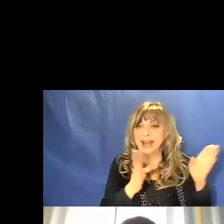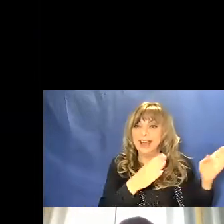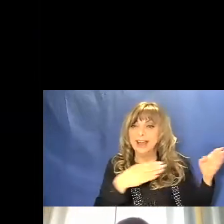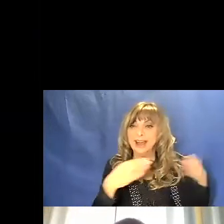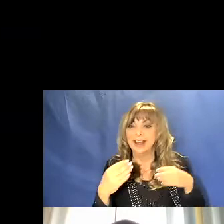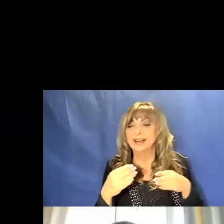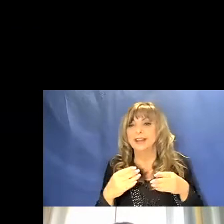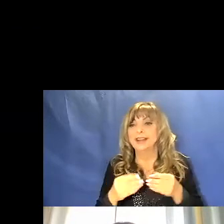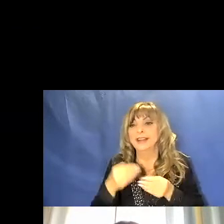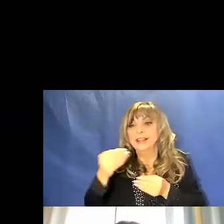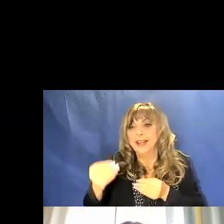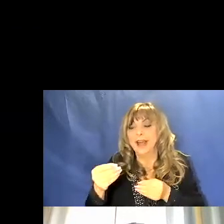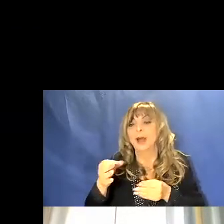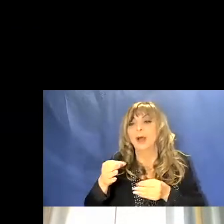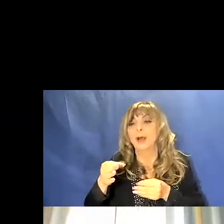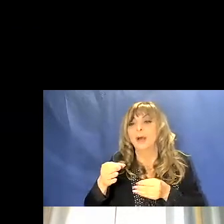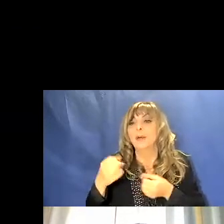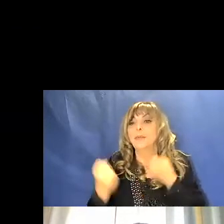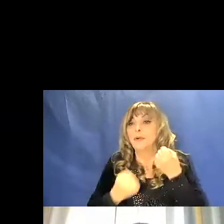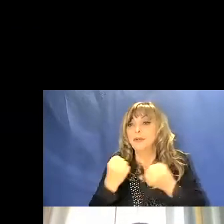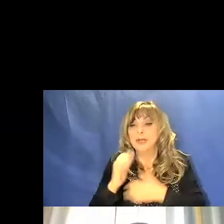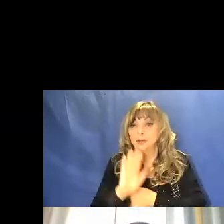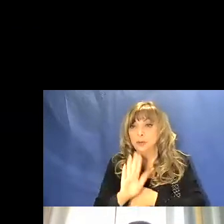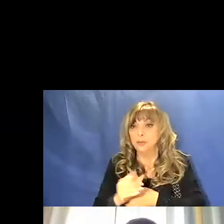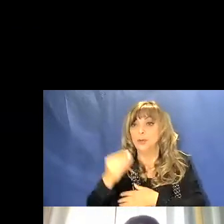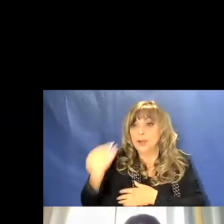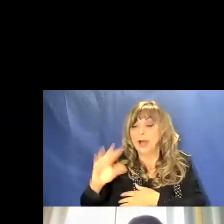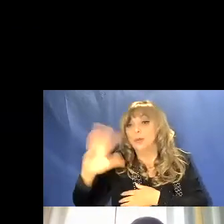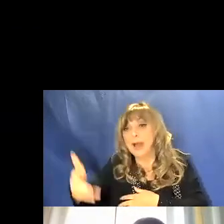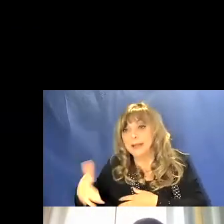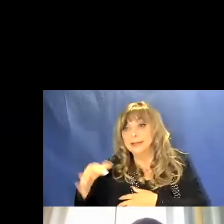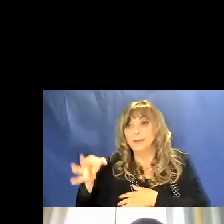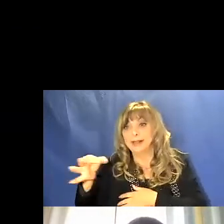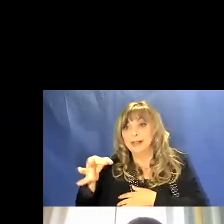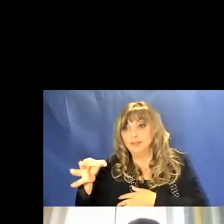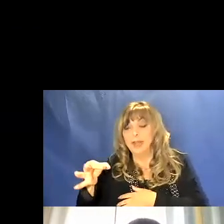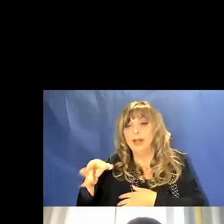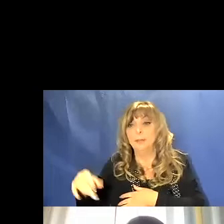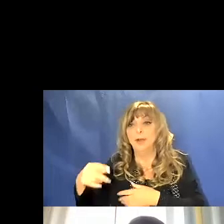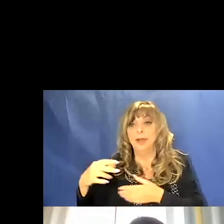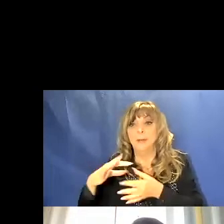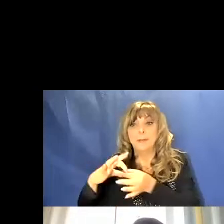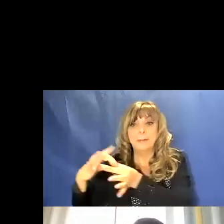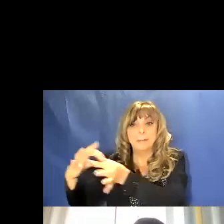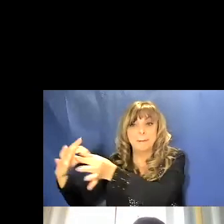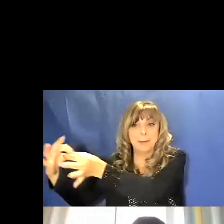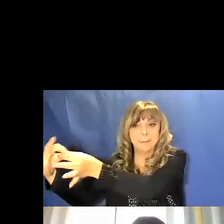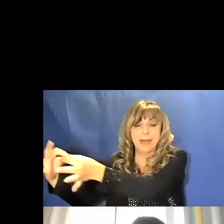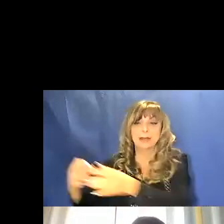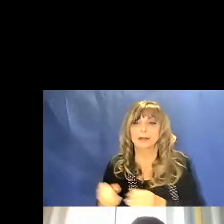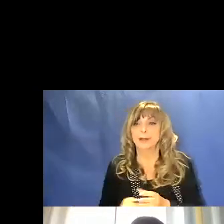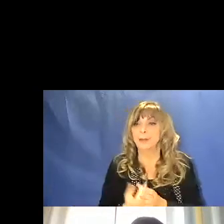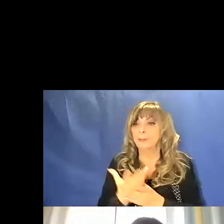movimento alle particelle vicine e questa a loro volta ad altre ancora, provocando una variazione